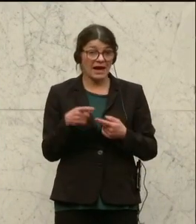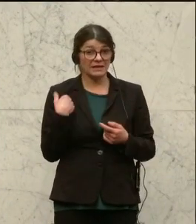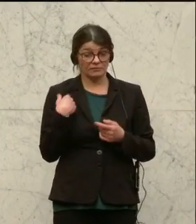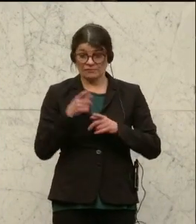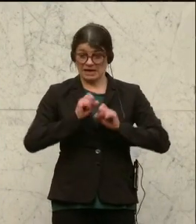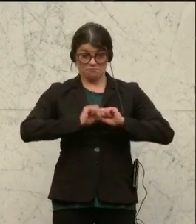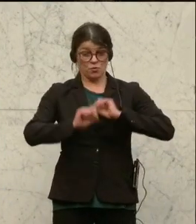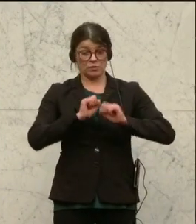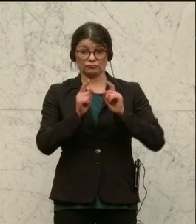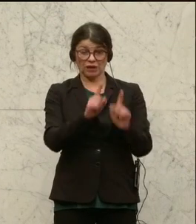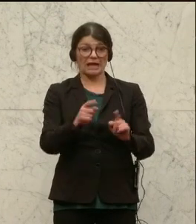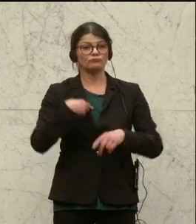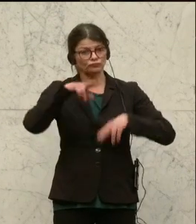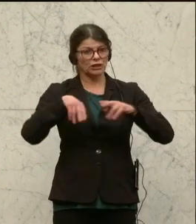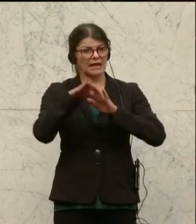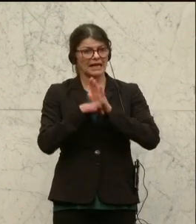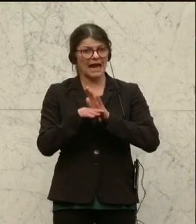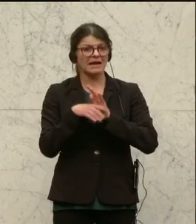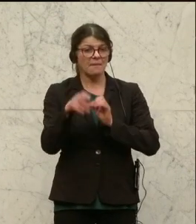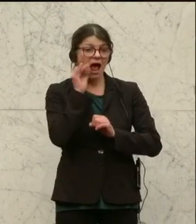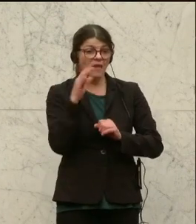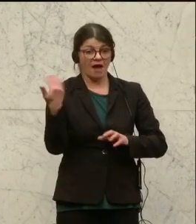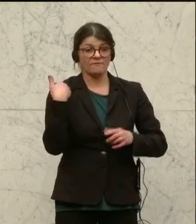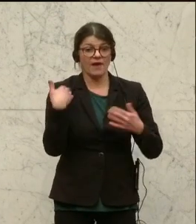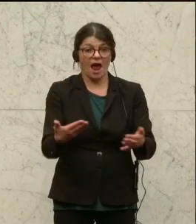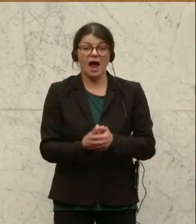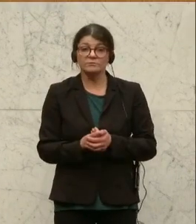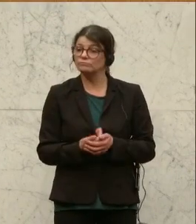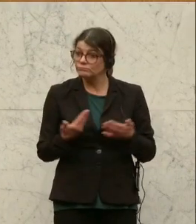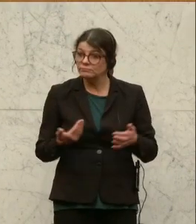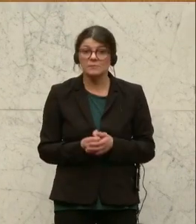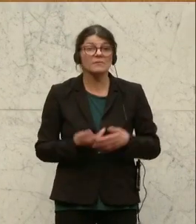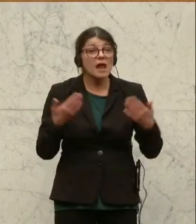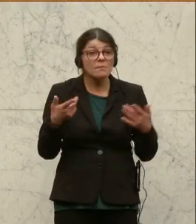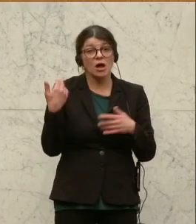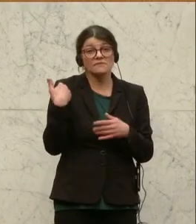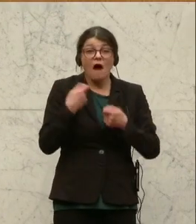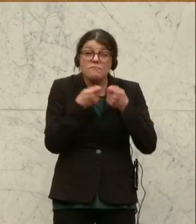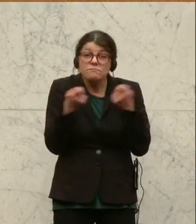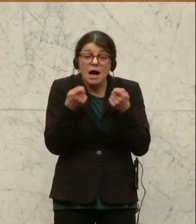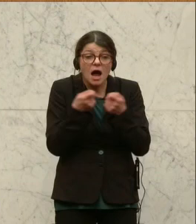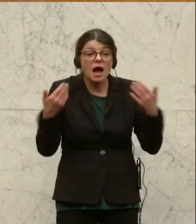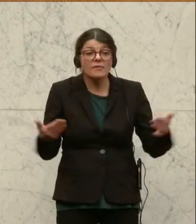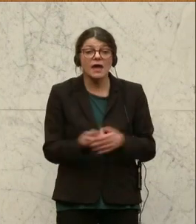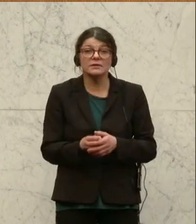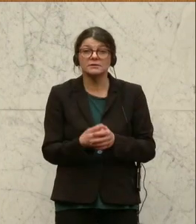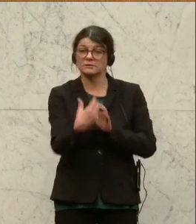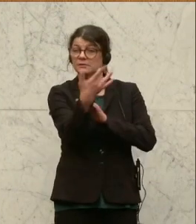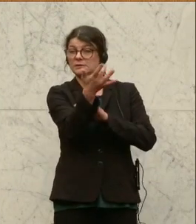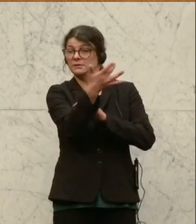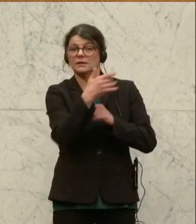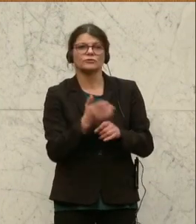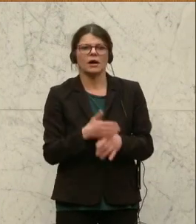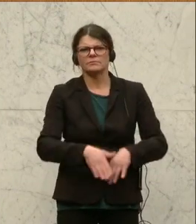Immunstatus eben verschiedene Regelungen eben im Alltag eben hatte, 2G im Alltag. Und das war insofern spannend, weil der Eingeladene, weil